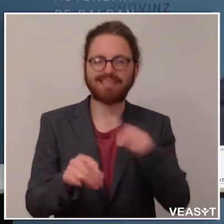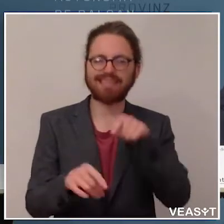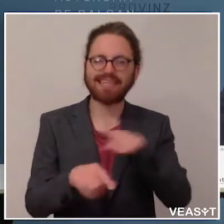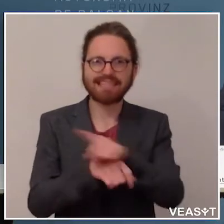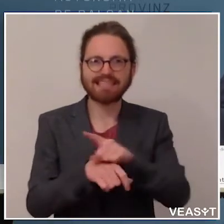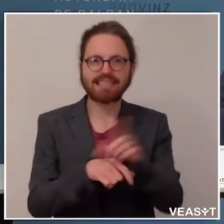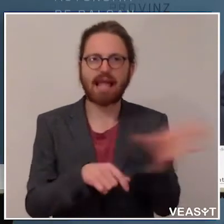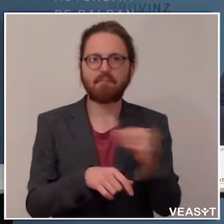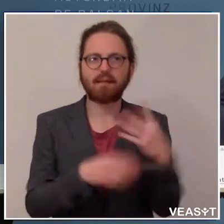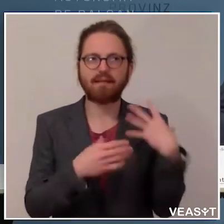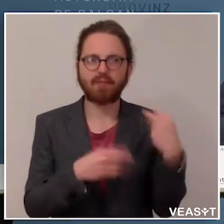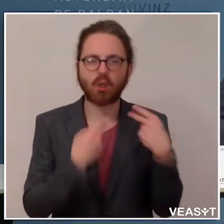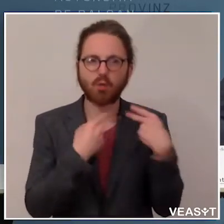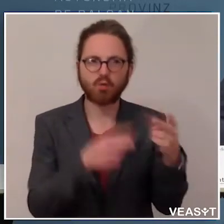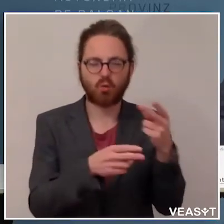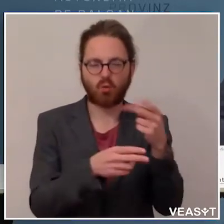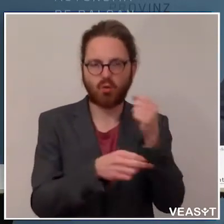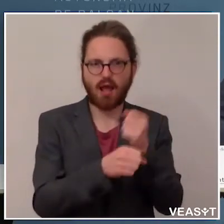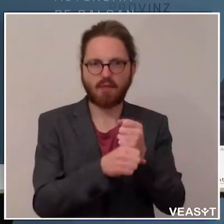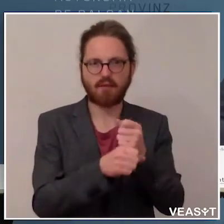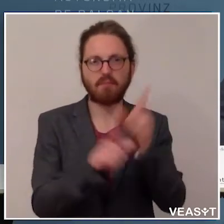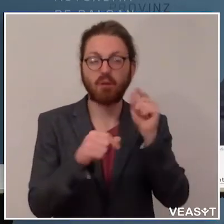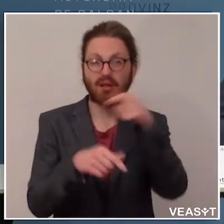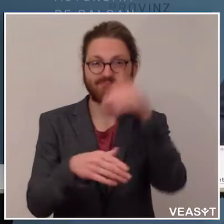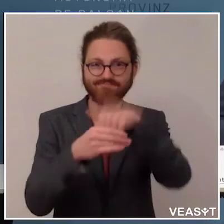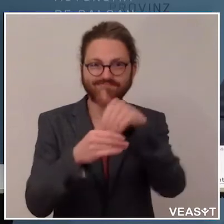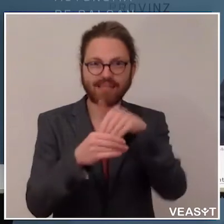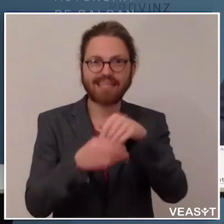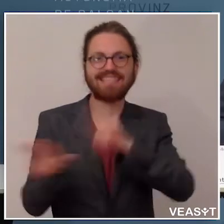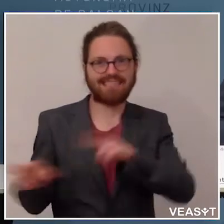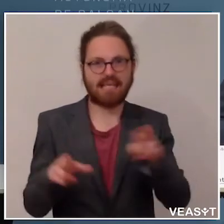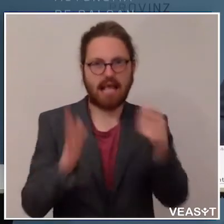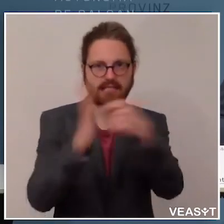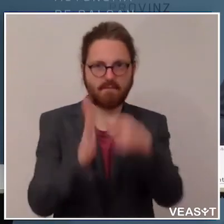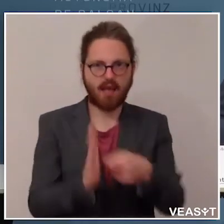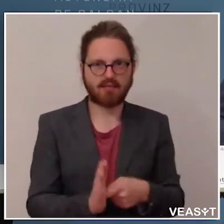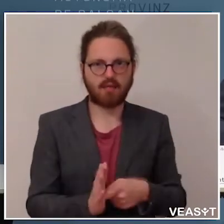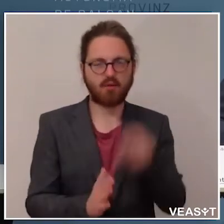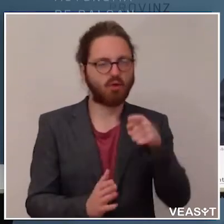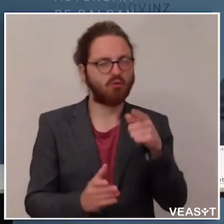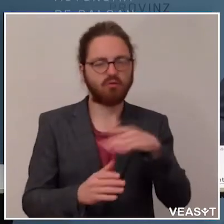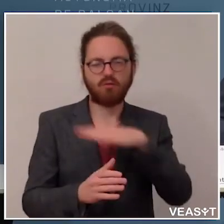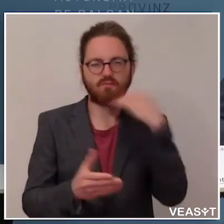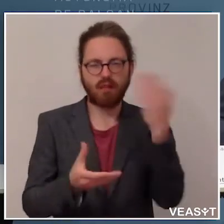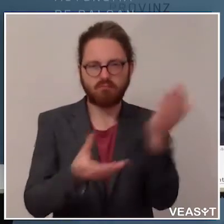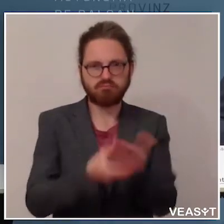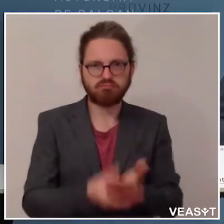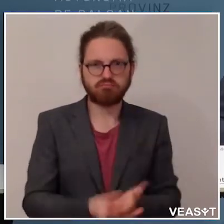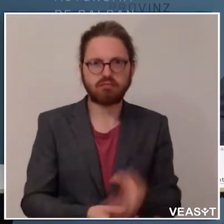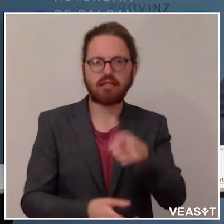es geht um die Sicherheitsmaßnahmen in diesem Gesetz und es gibt eben dann einen ganzen Katalog an Sicherheitsmaßnahmen. Und jetzt kommt der wichtigste Teil.